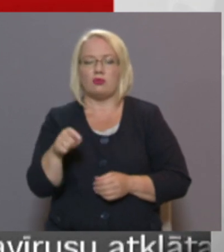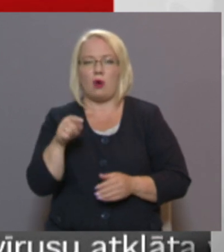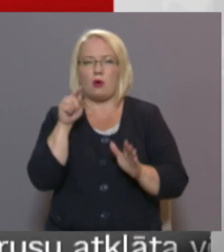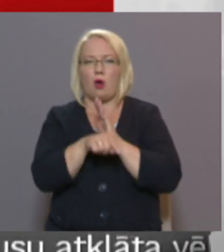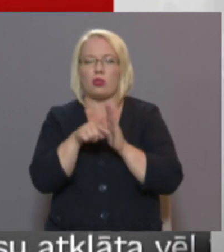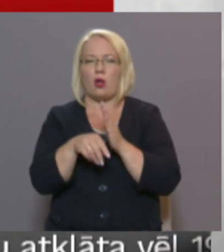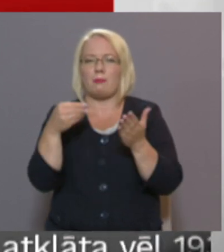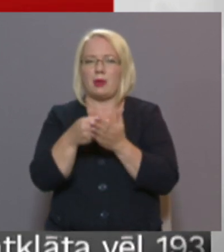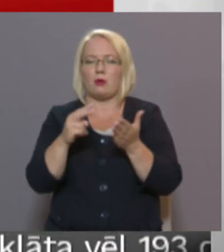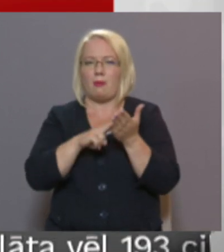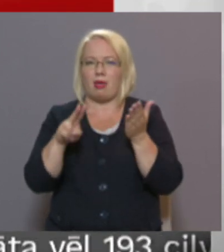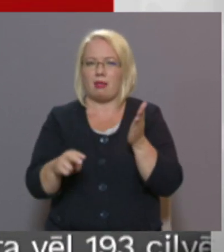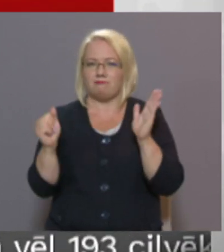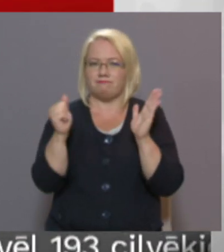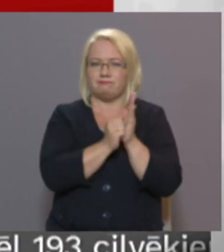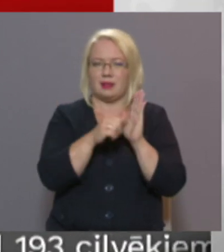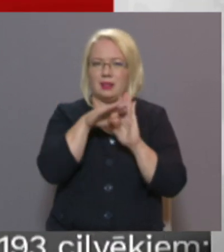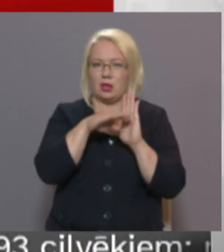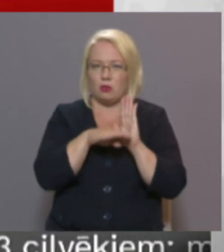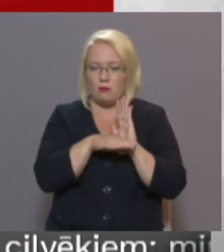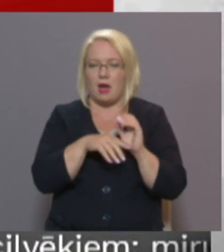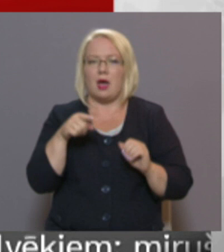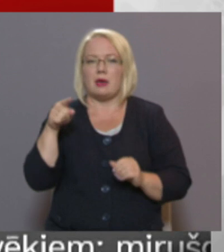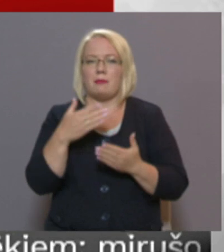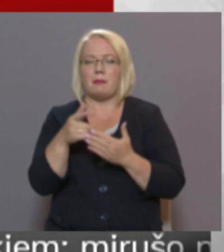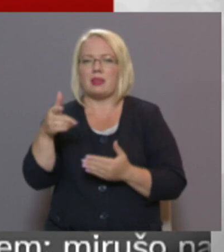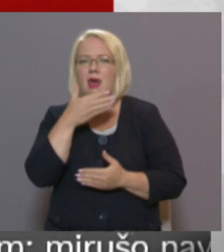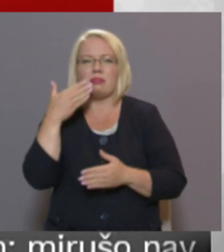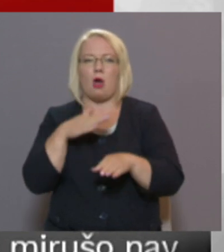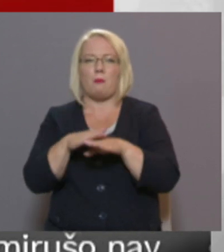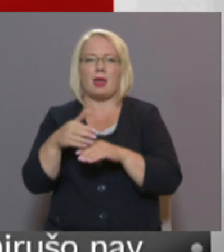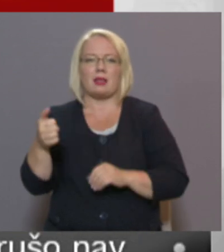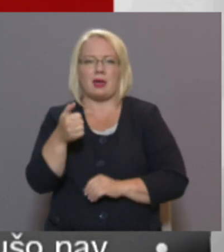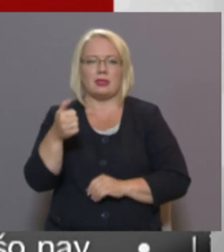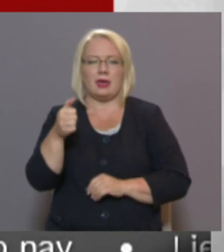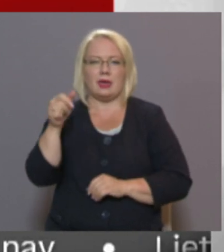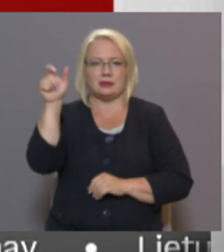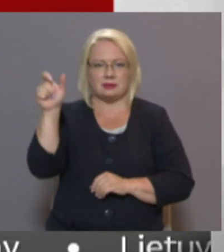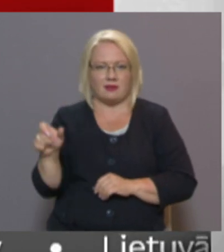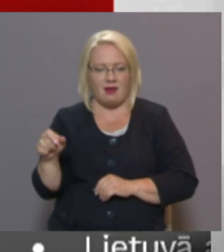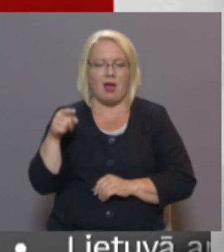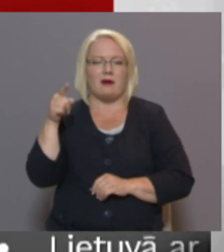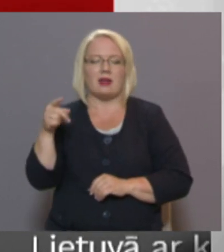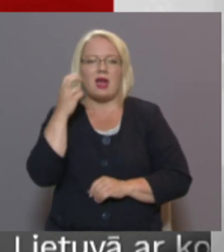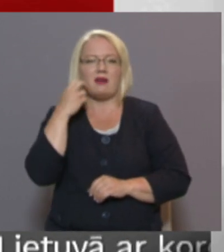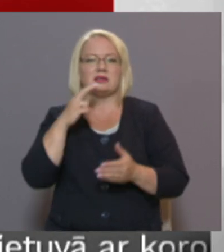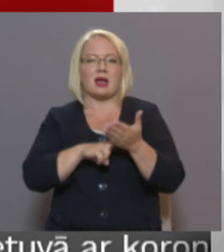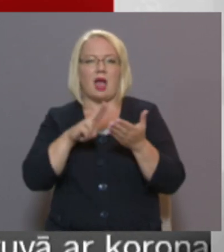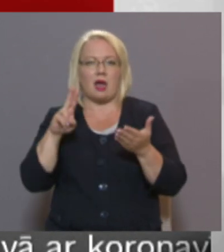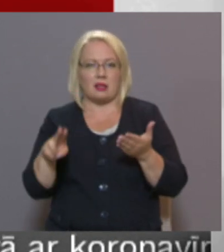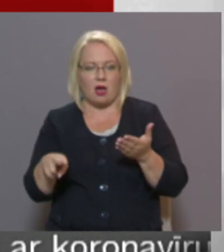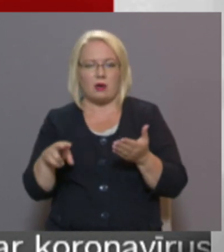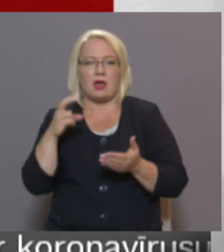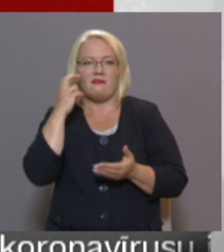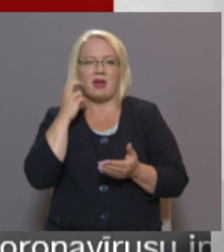personai, kur iesaistās kontrolpirkumā, ja tā ir nepilngadīga persona ar vecākā atļaujkā, tas ir visu kārtību, vecāku